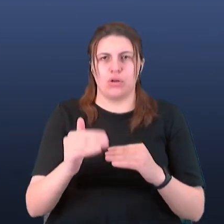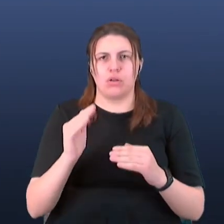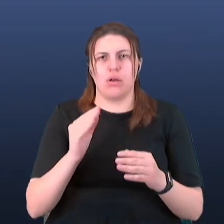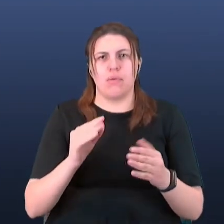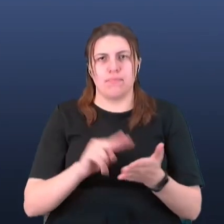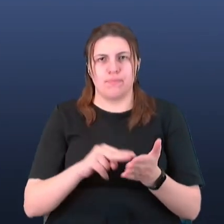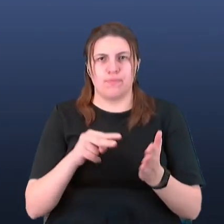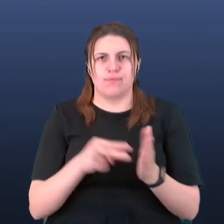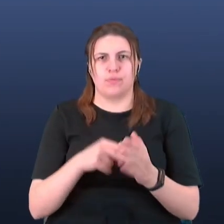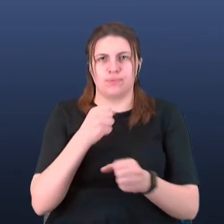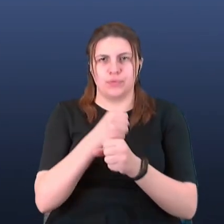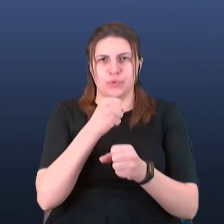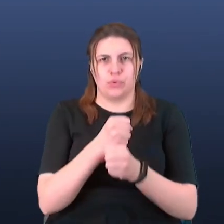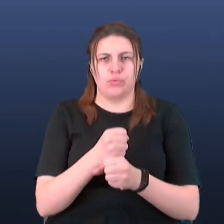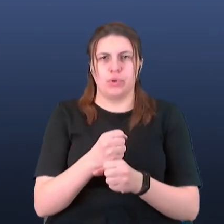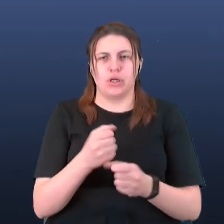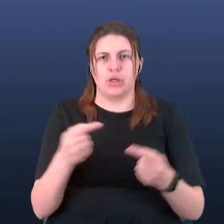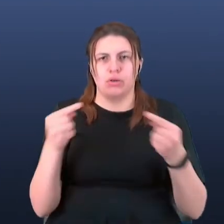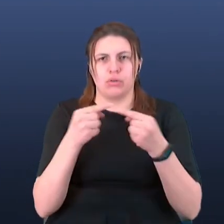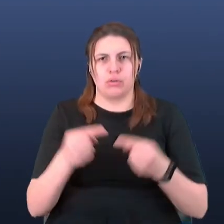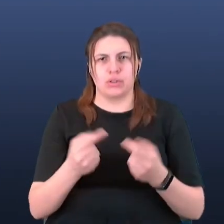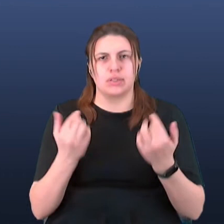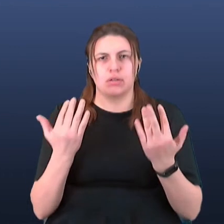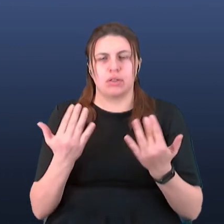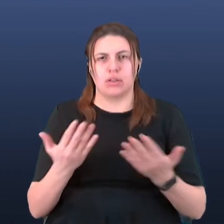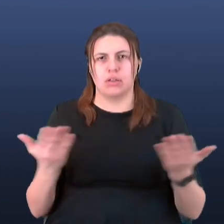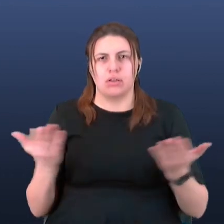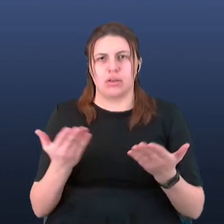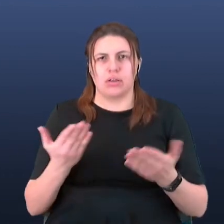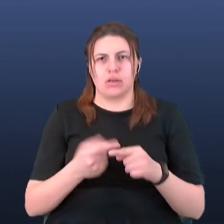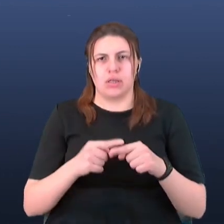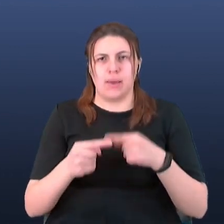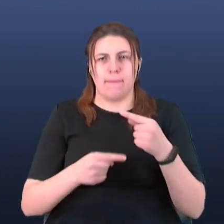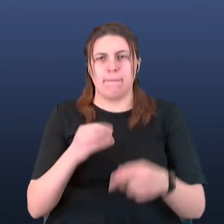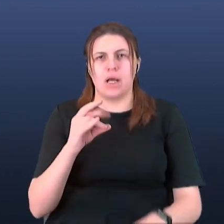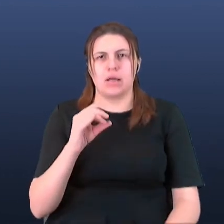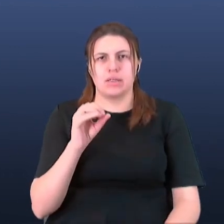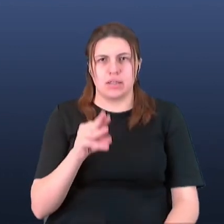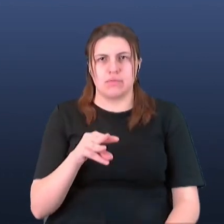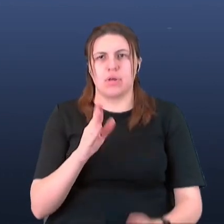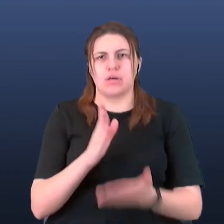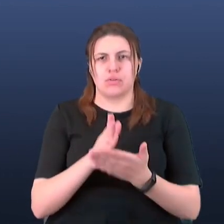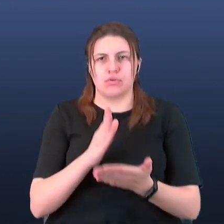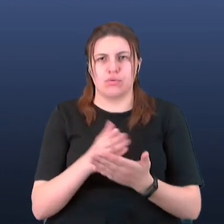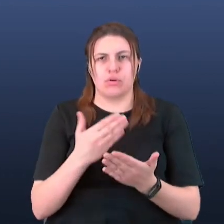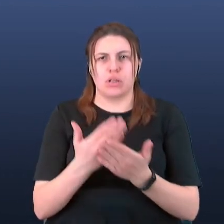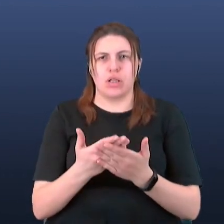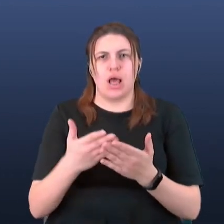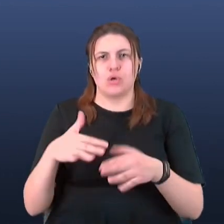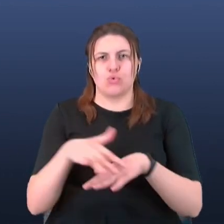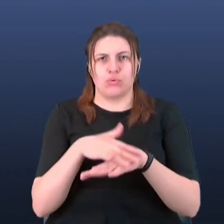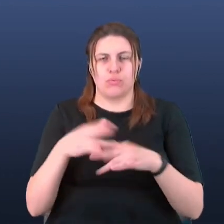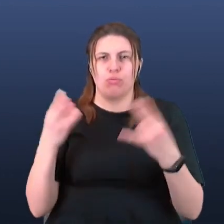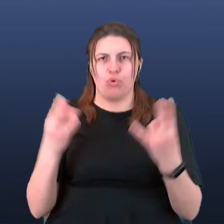і які. А механізм, він існує, це не перший випадок, коли для суспільних потреб будуть відчужувати земельні ділянки, для того, щоб зробити